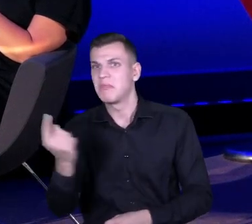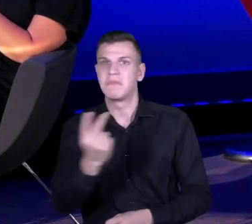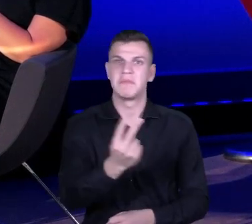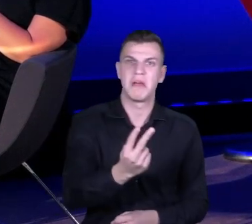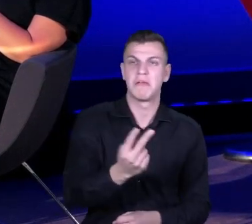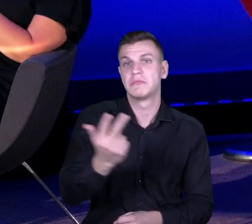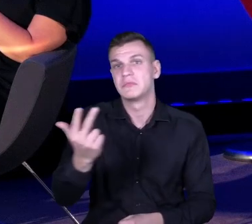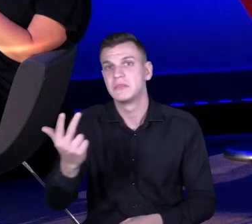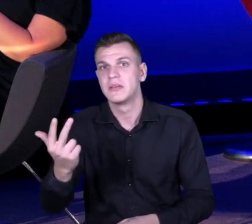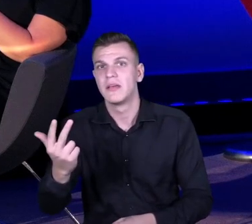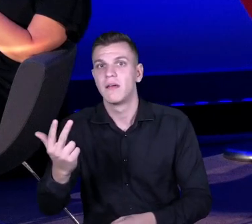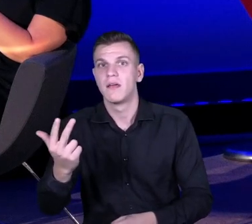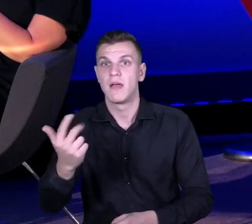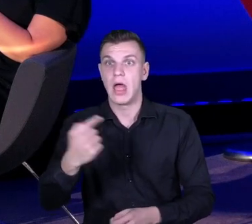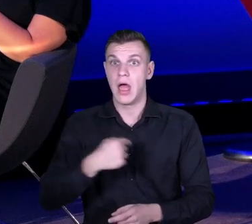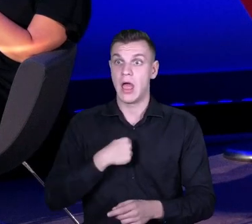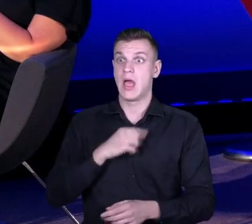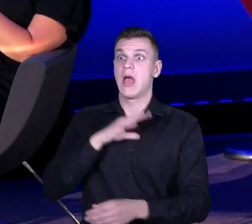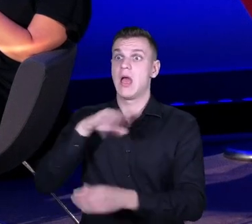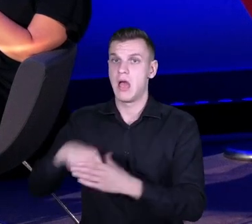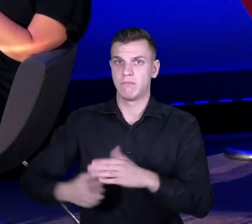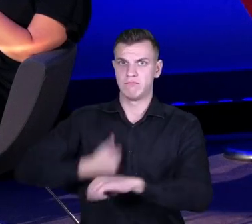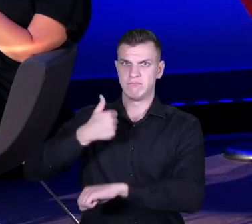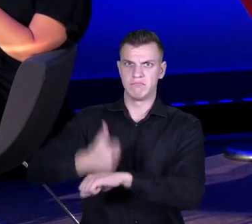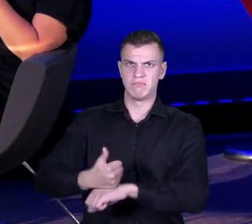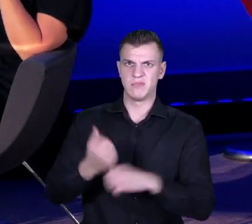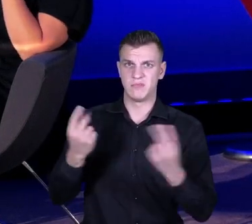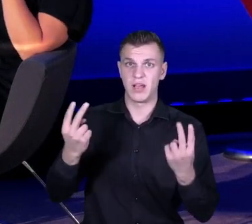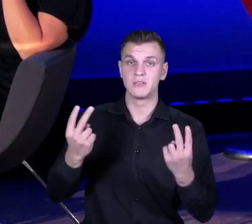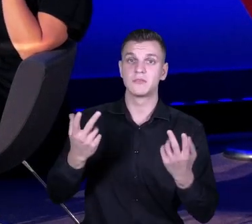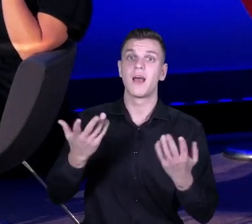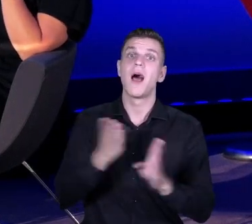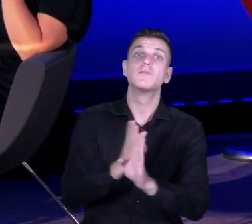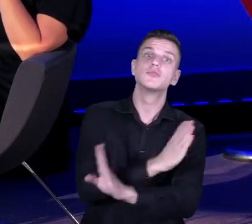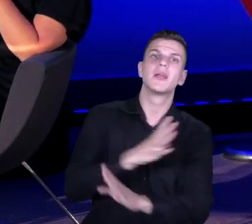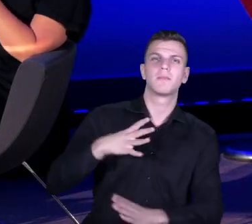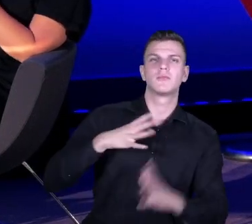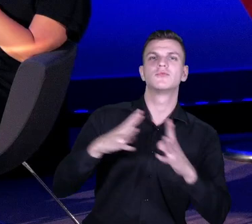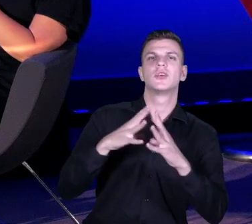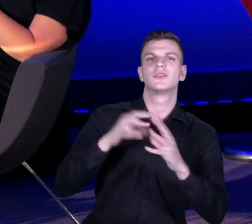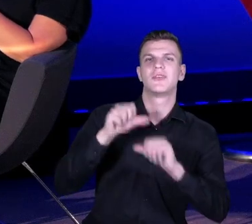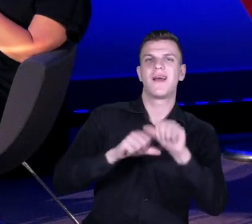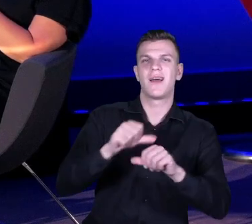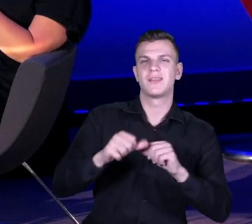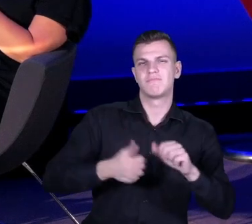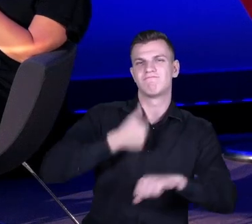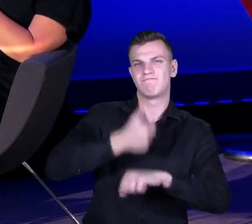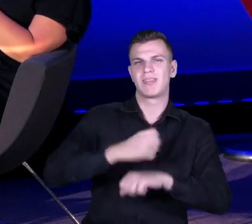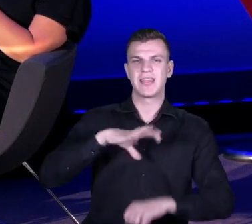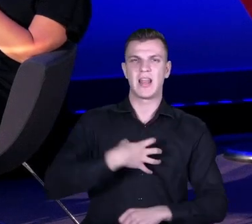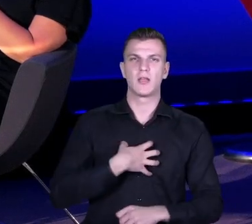kimś ważnym, wykorzystać swoje dotychczasowe, dziesięcioletnie zarządzanie gimnazjum, no i